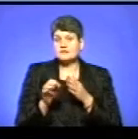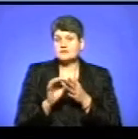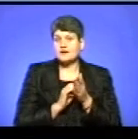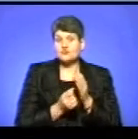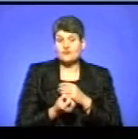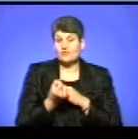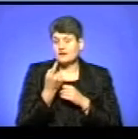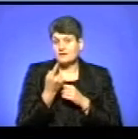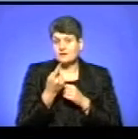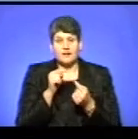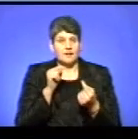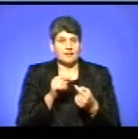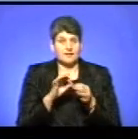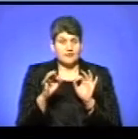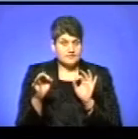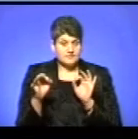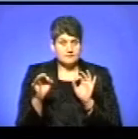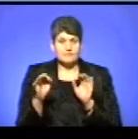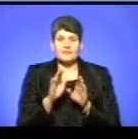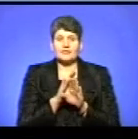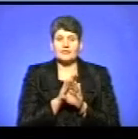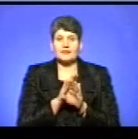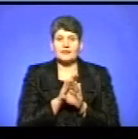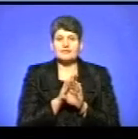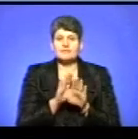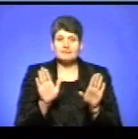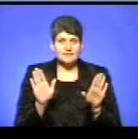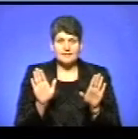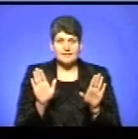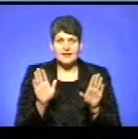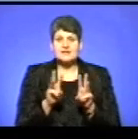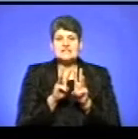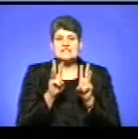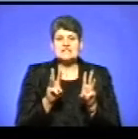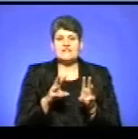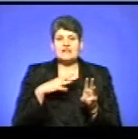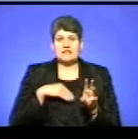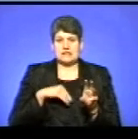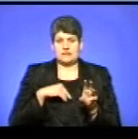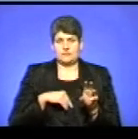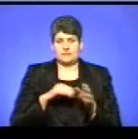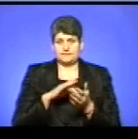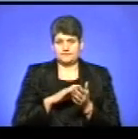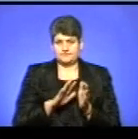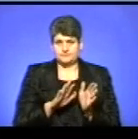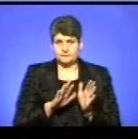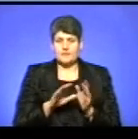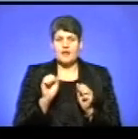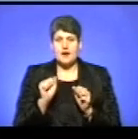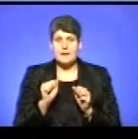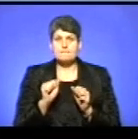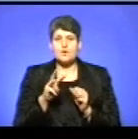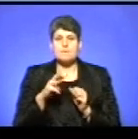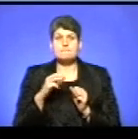антитеза, тобто не про святині як духовні центри, а про